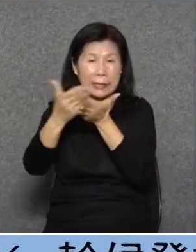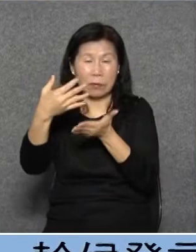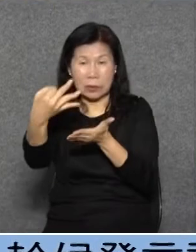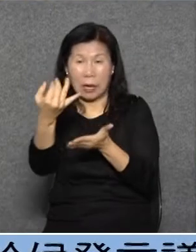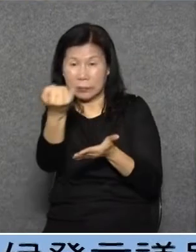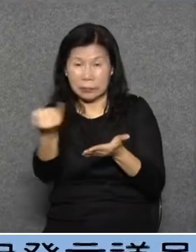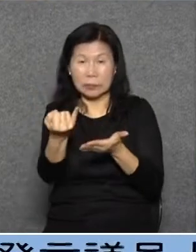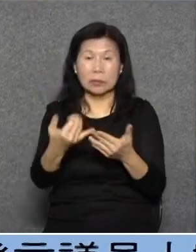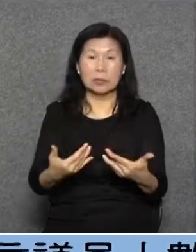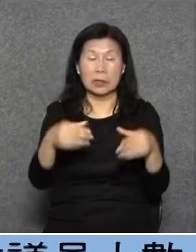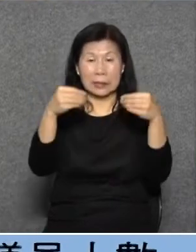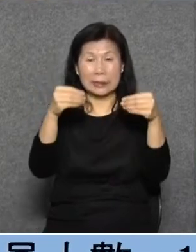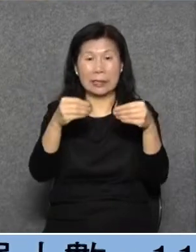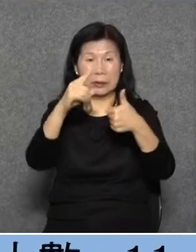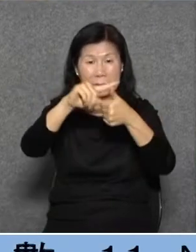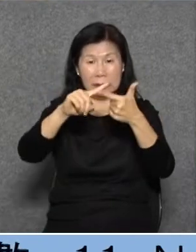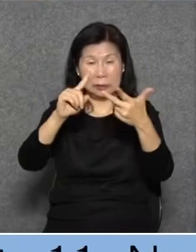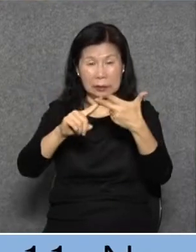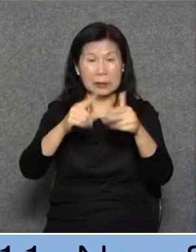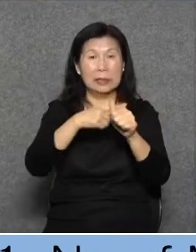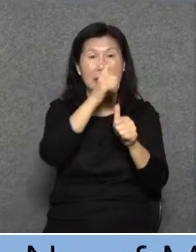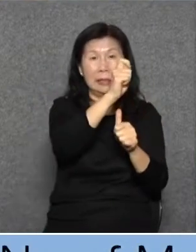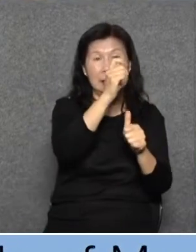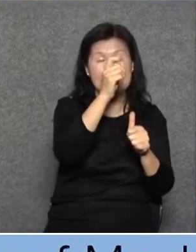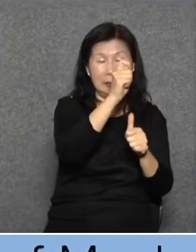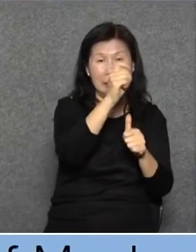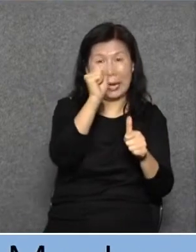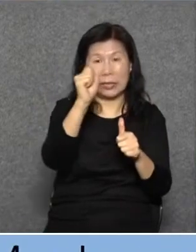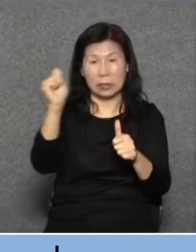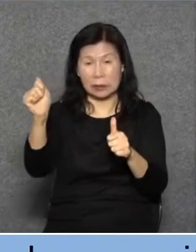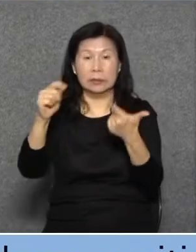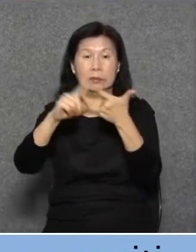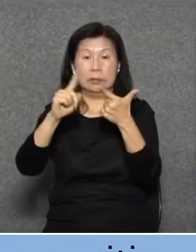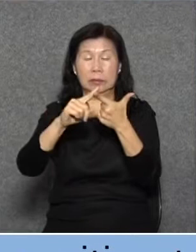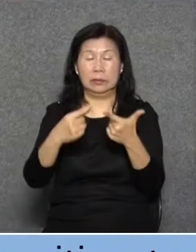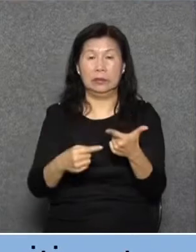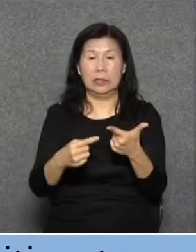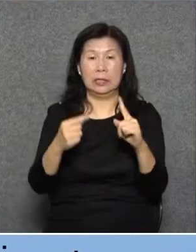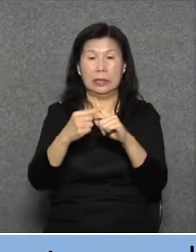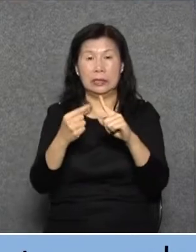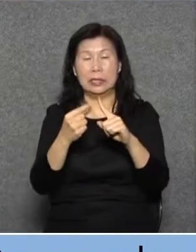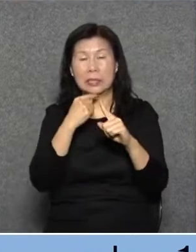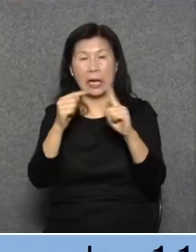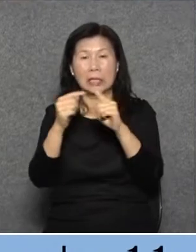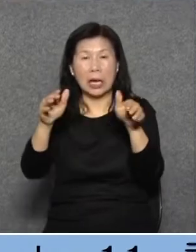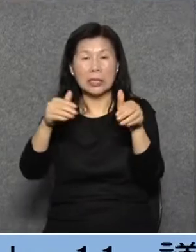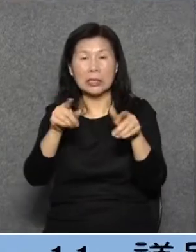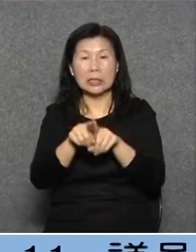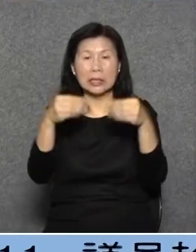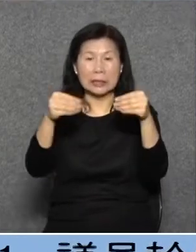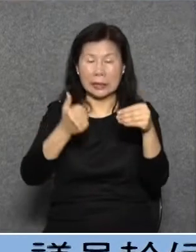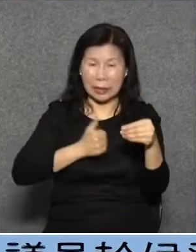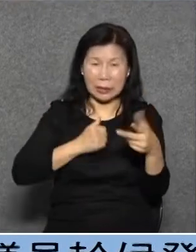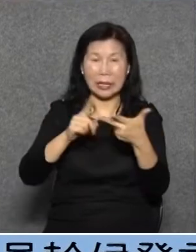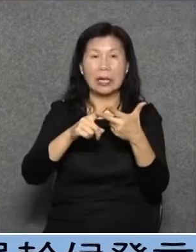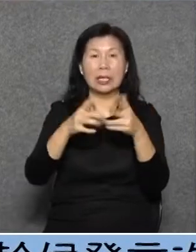現在呢,教學教有三害第一個就是TSA第二個就是人緣不足包括教師、大班